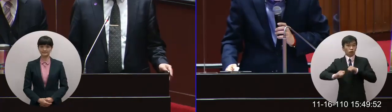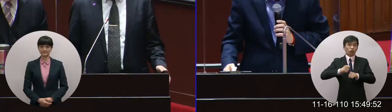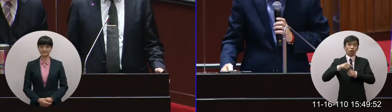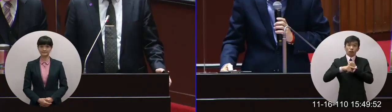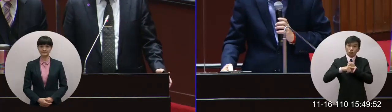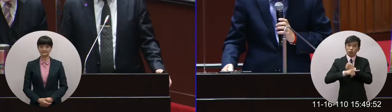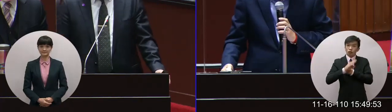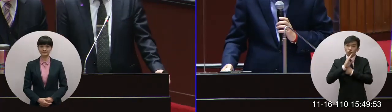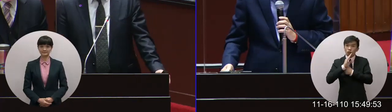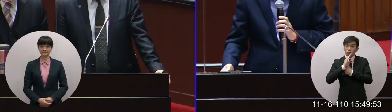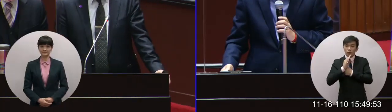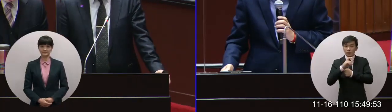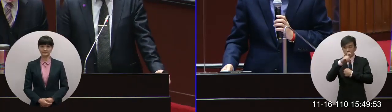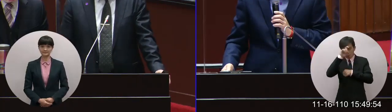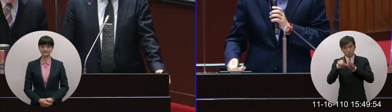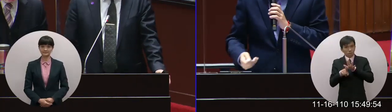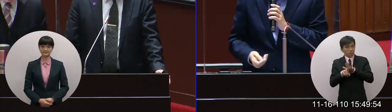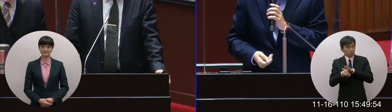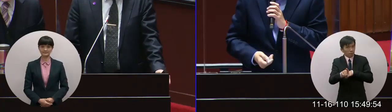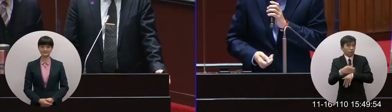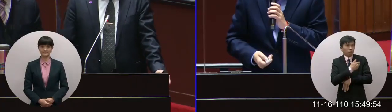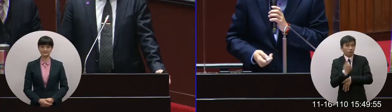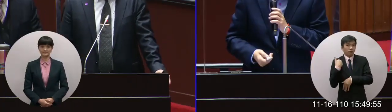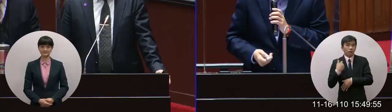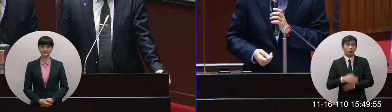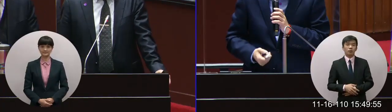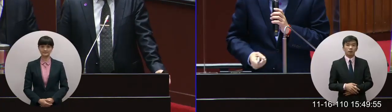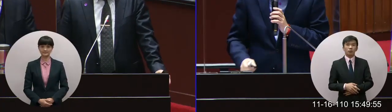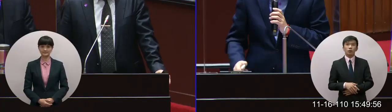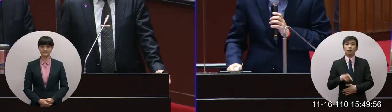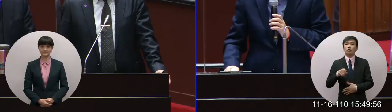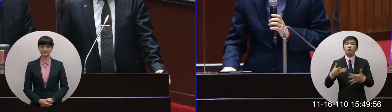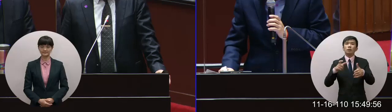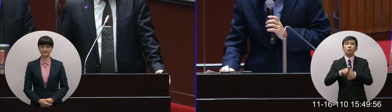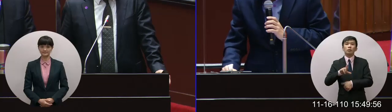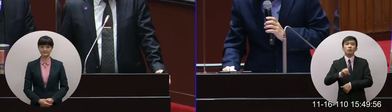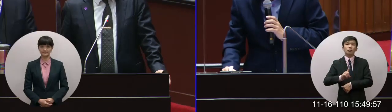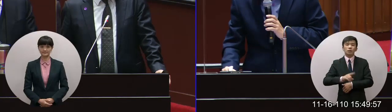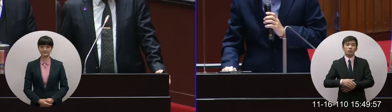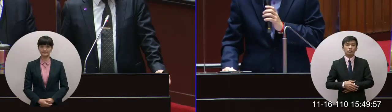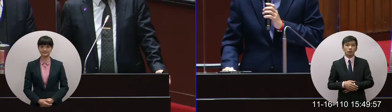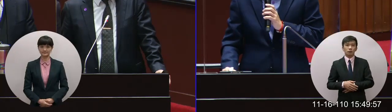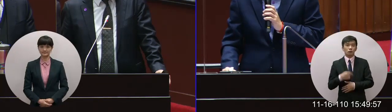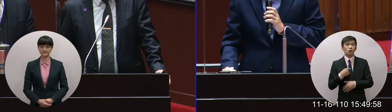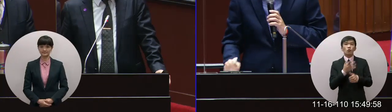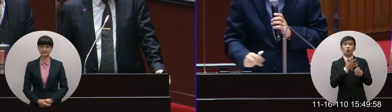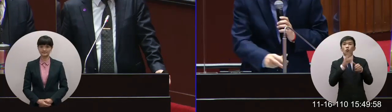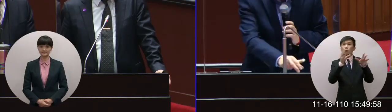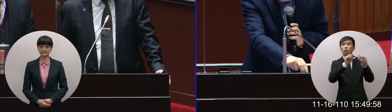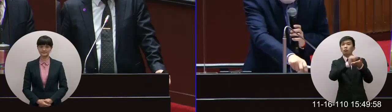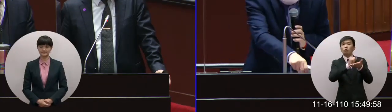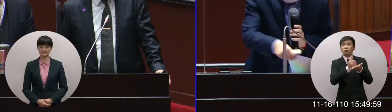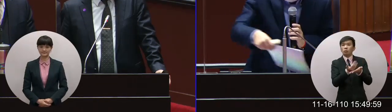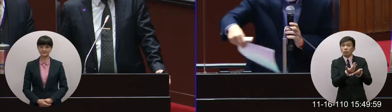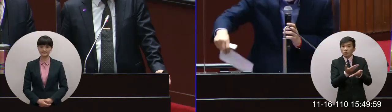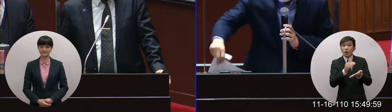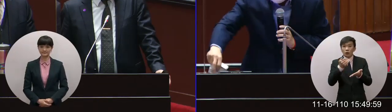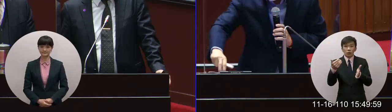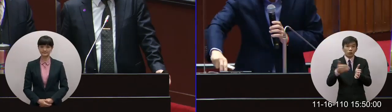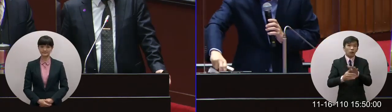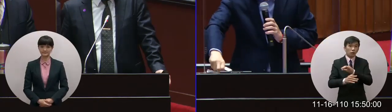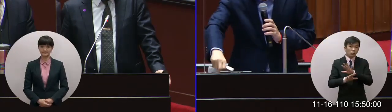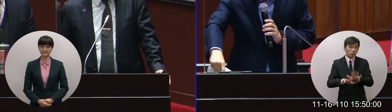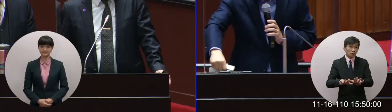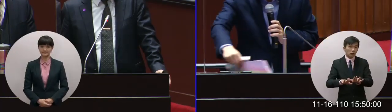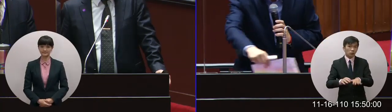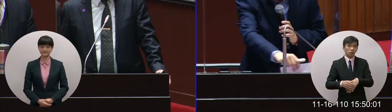在的前面嘛所以這問題點很簡單跟你們調資料機關署給我的一個資料就你剛剛講了這麼